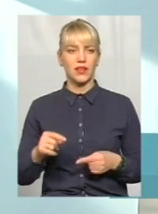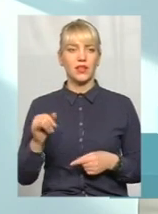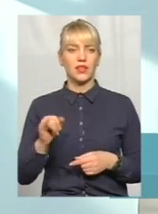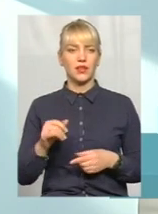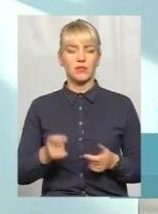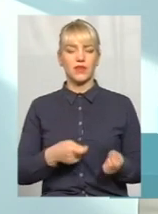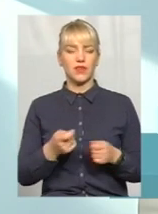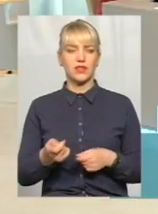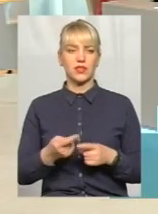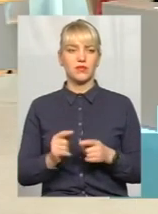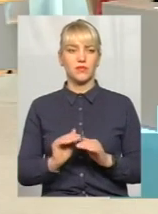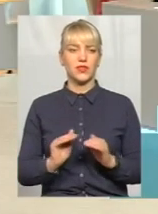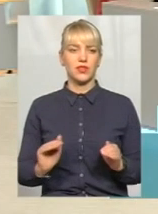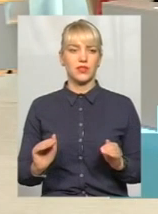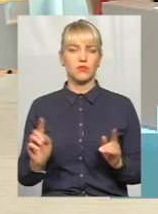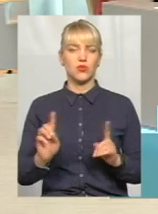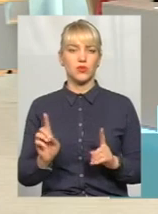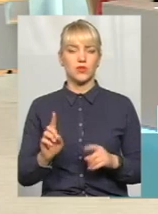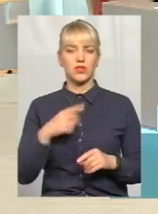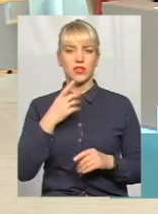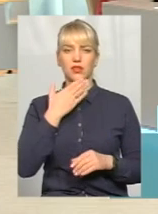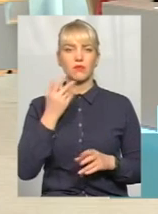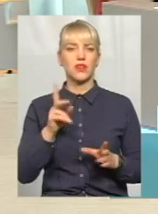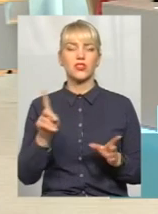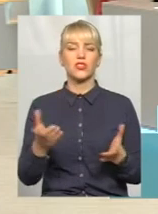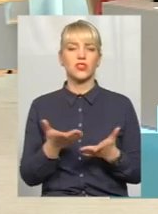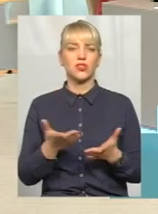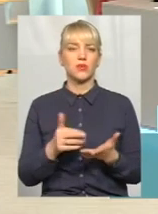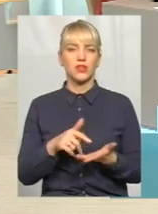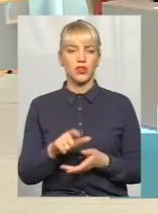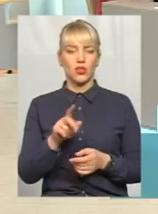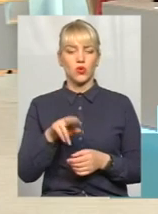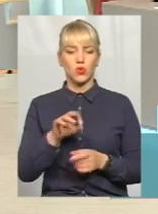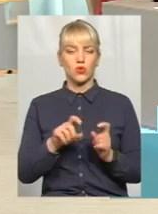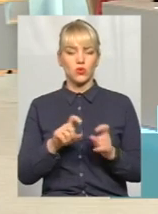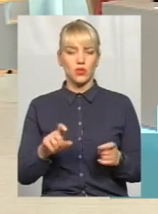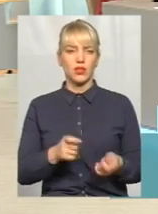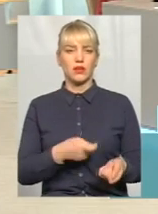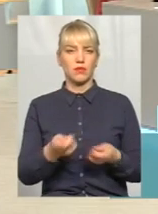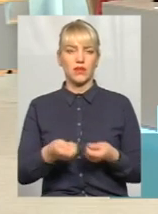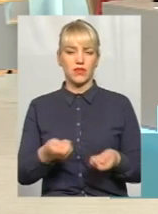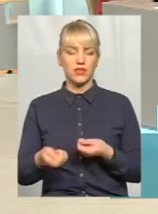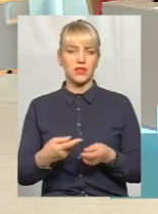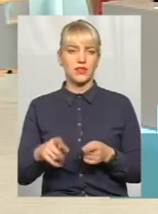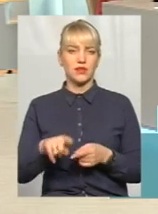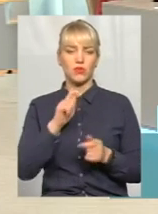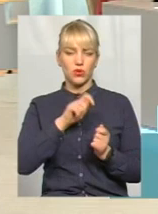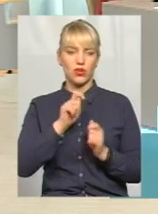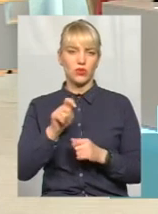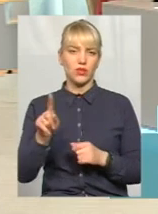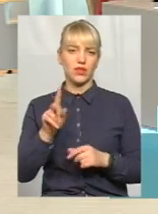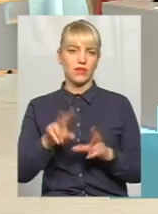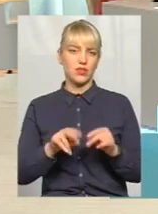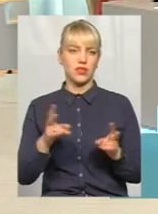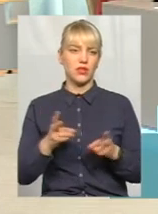Вони привезли дітям, тому що сказали, що нема з чим йти до школи. Приїхали, дали всі ті подарунки, які вони вважали за